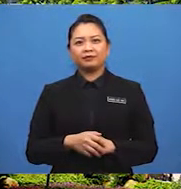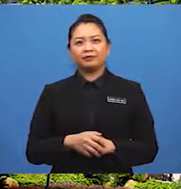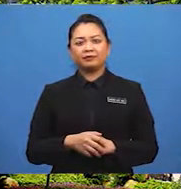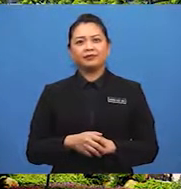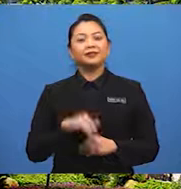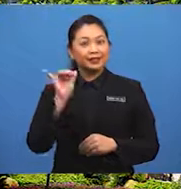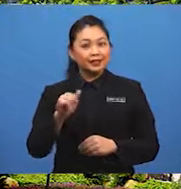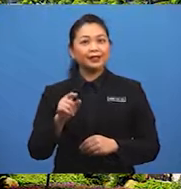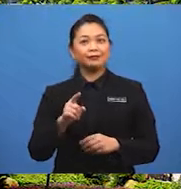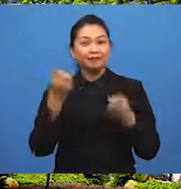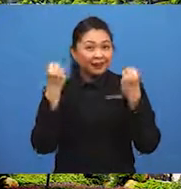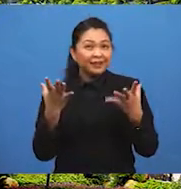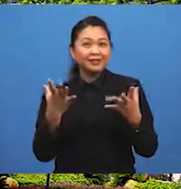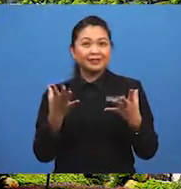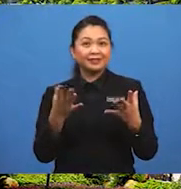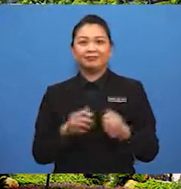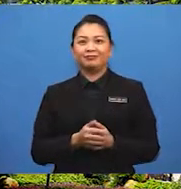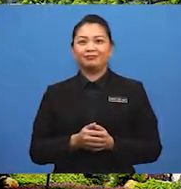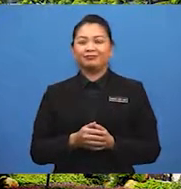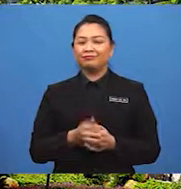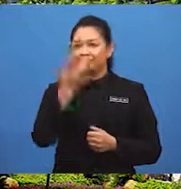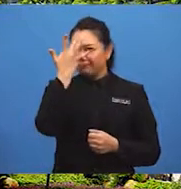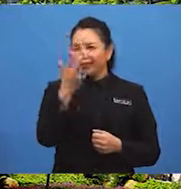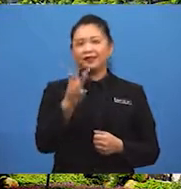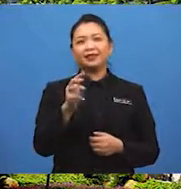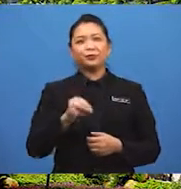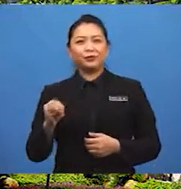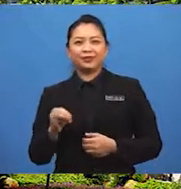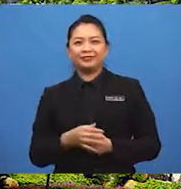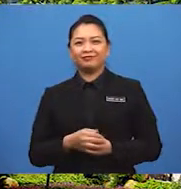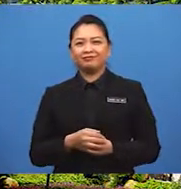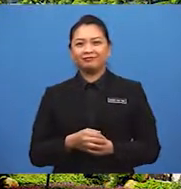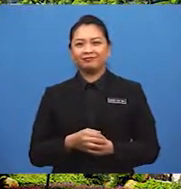Ya, banyak kan? Syabas! Pandai murid-murid.